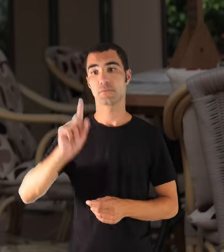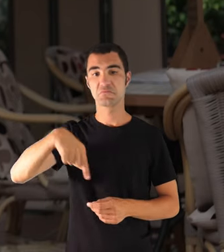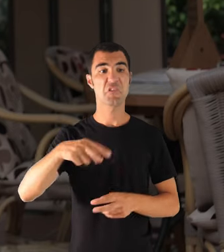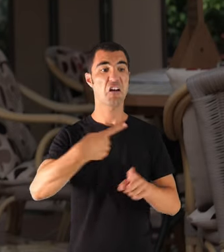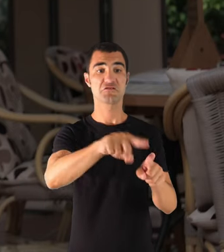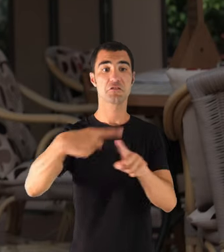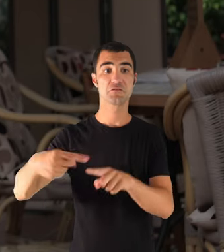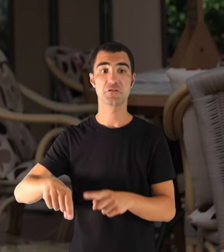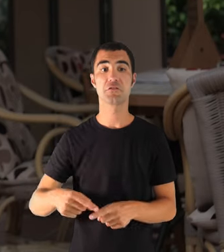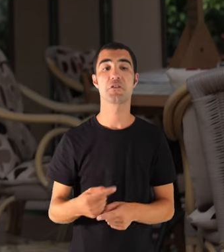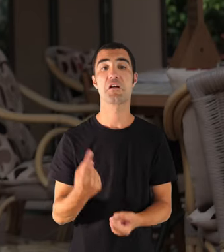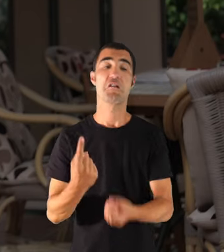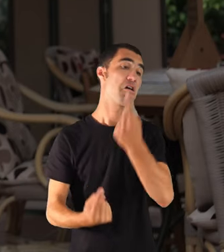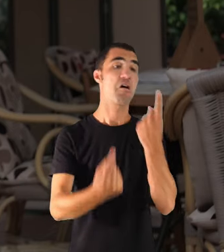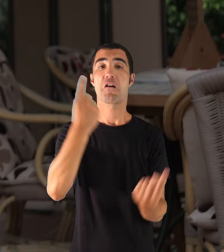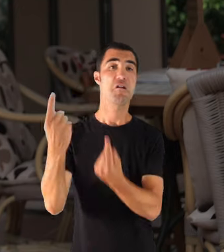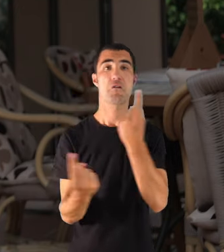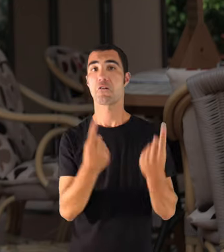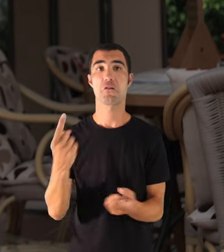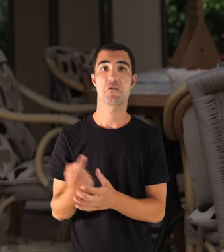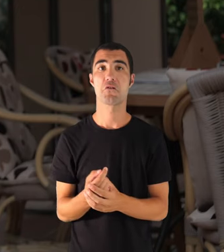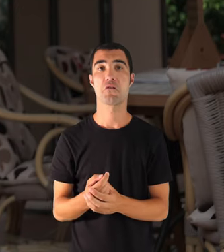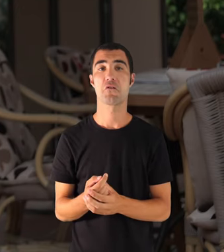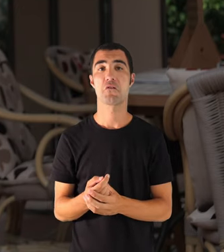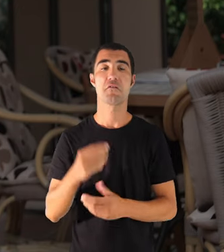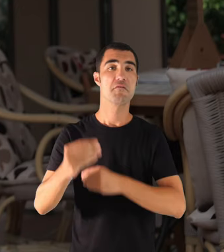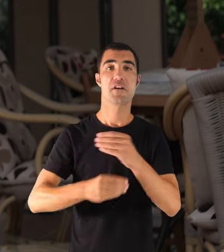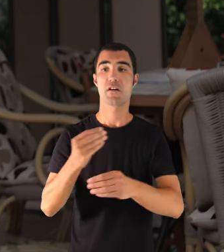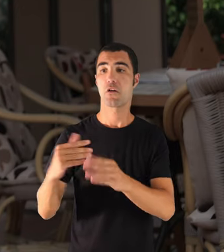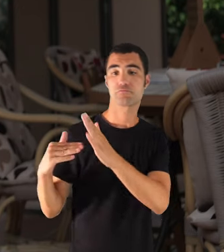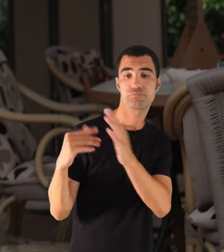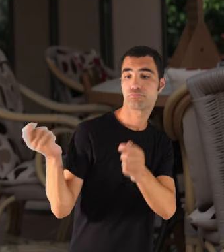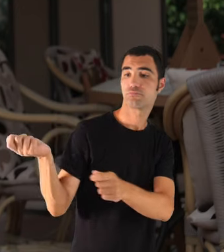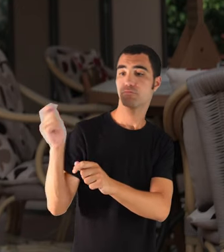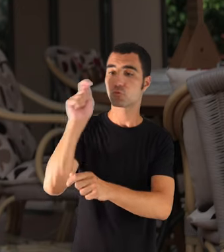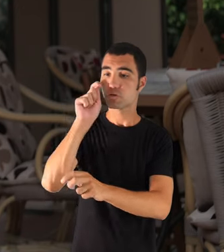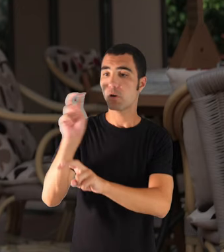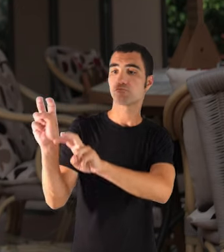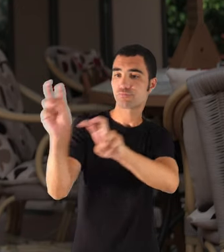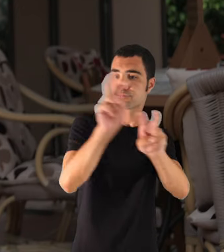altres, com que tragiàvem turisme,